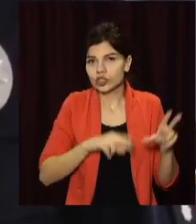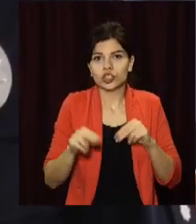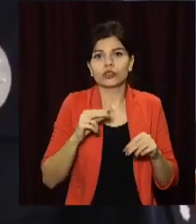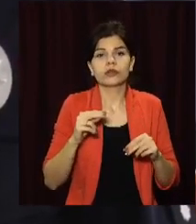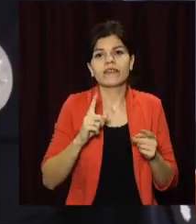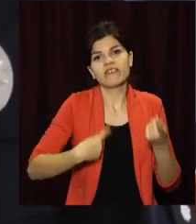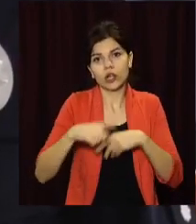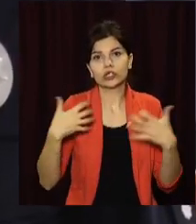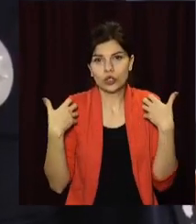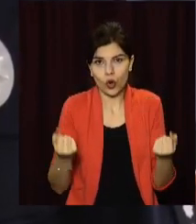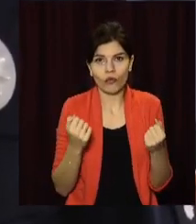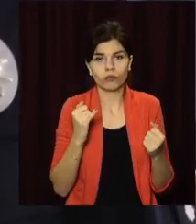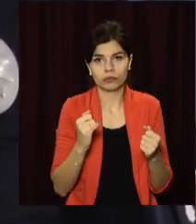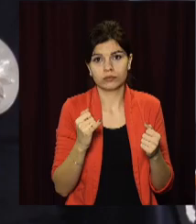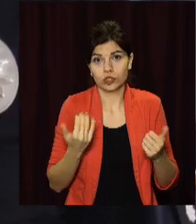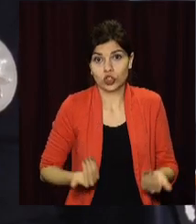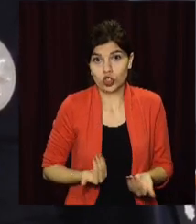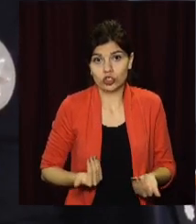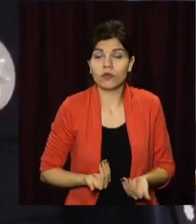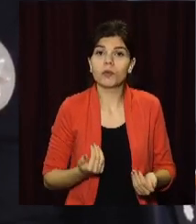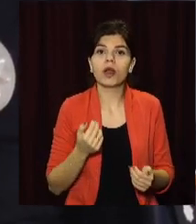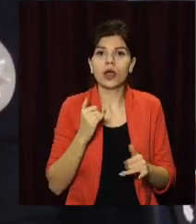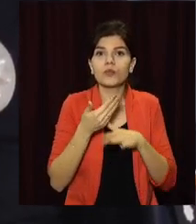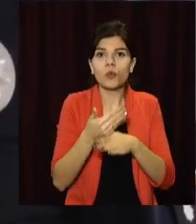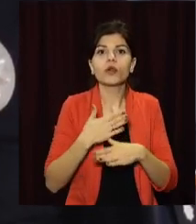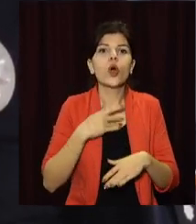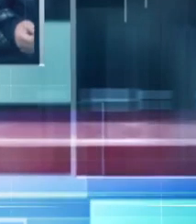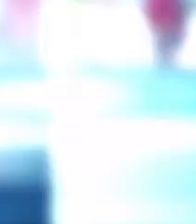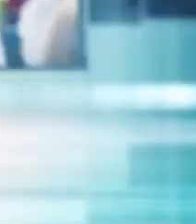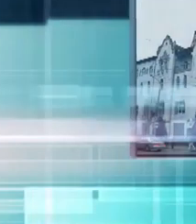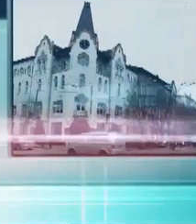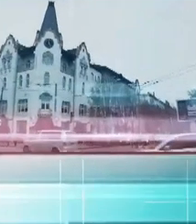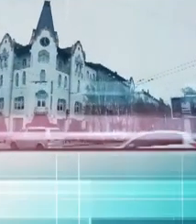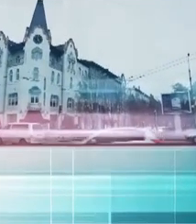живими, здоровими додому і допомогти громадянам нашого міста.